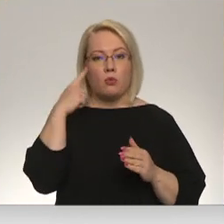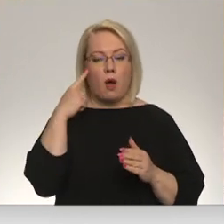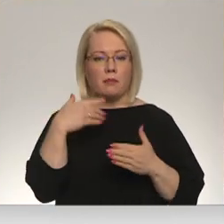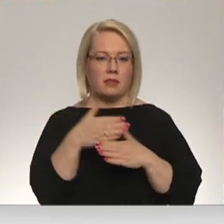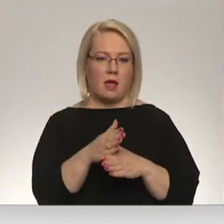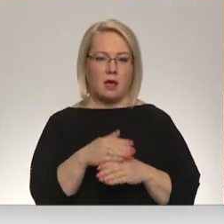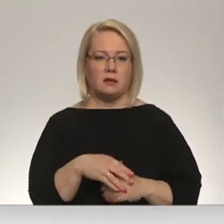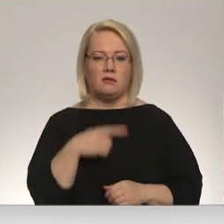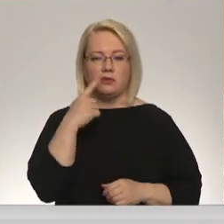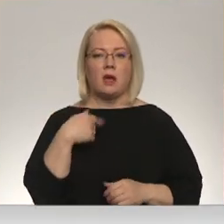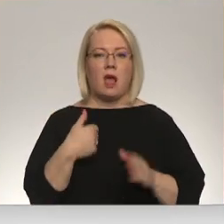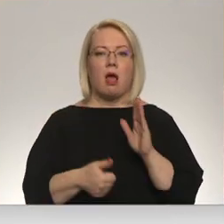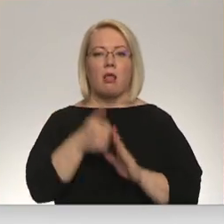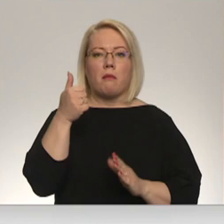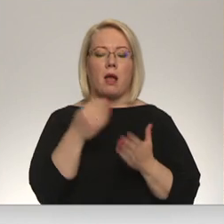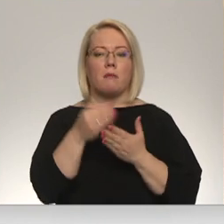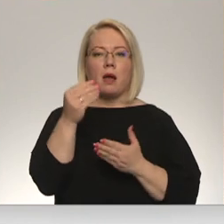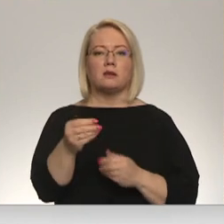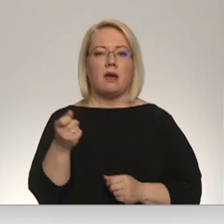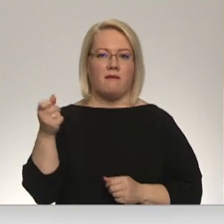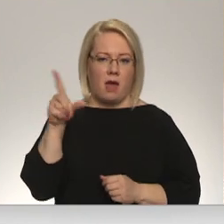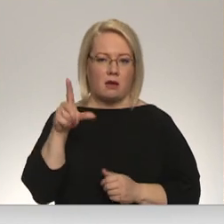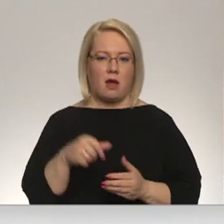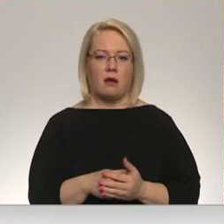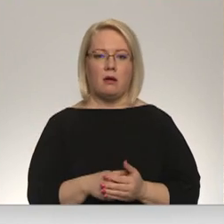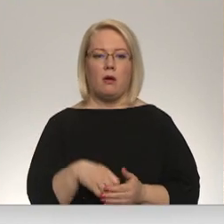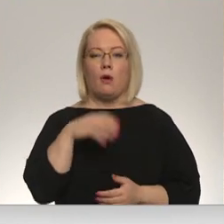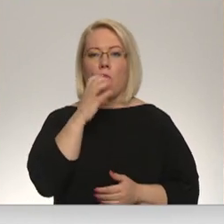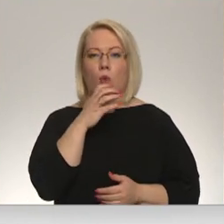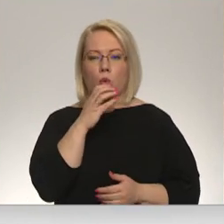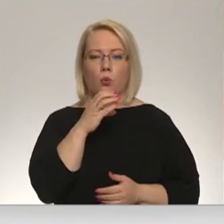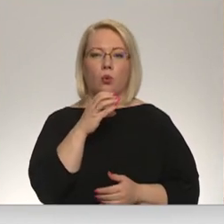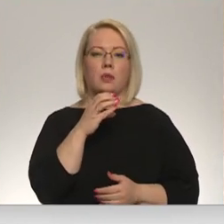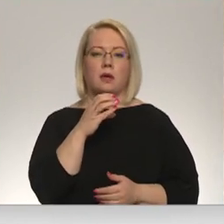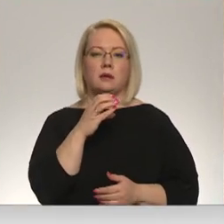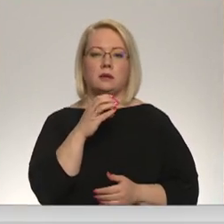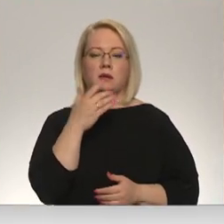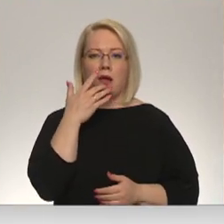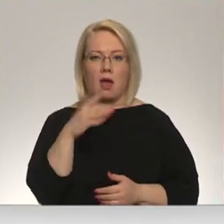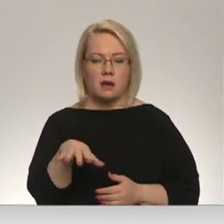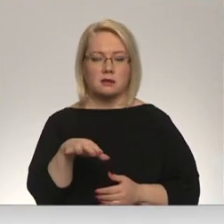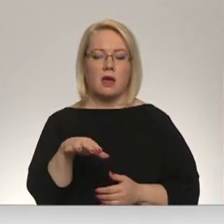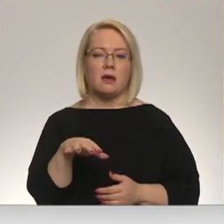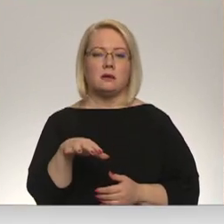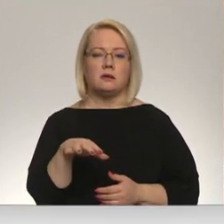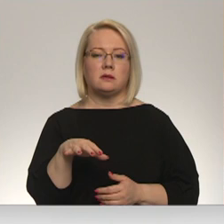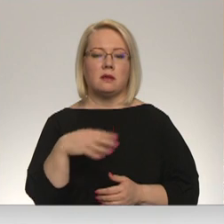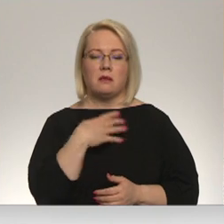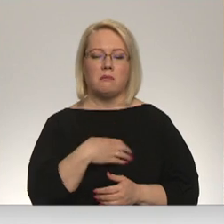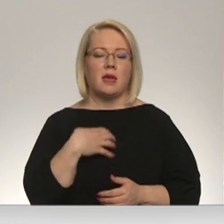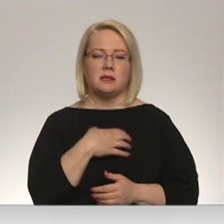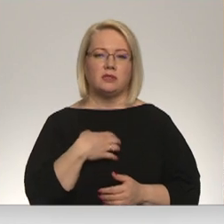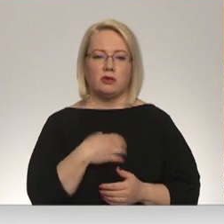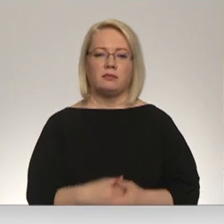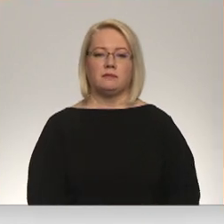maksāt vairāk. Vairāk maksāt ūdens, karstājs. Nepieciešams.